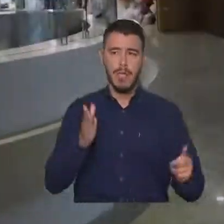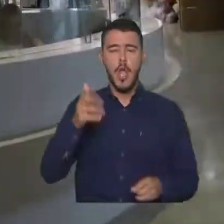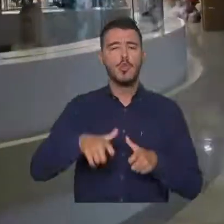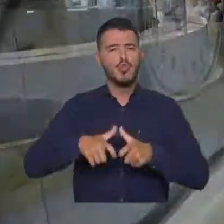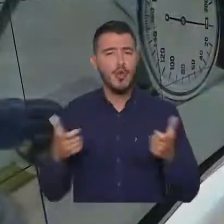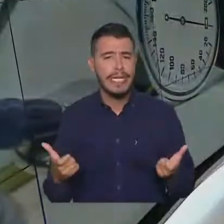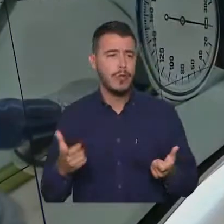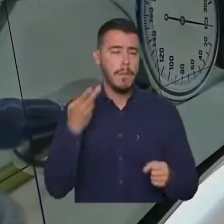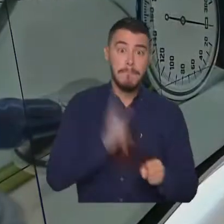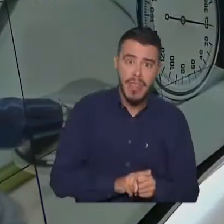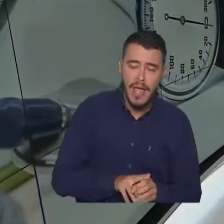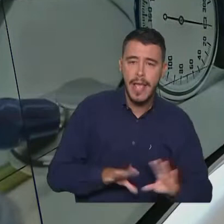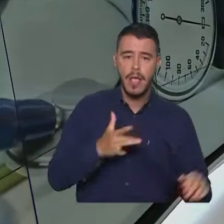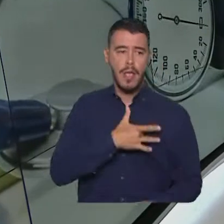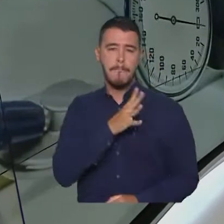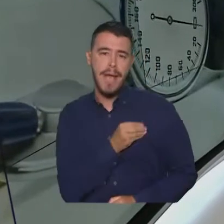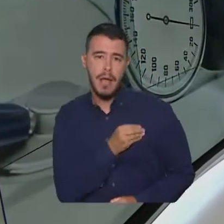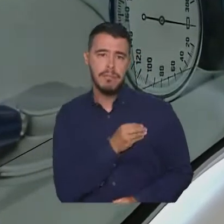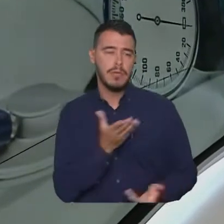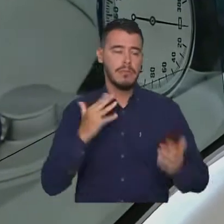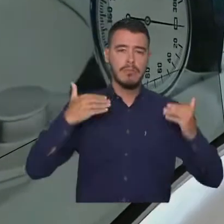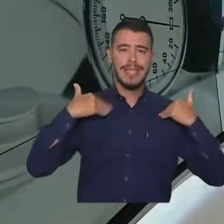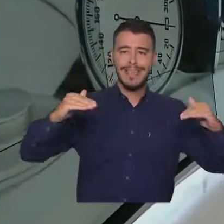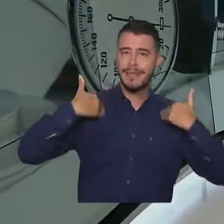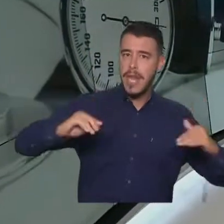στη γυμναστική, από εδώ, από εκεί. Κάτι του συνέβη.